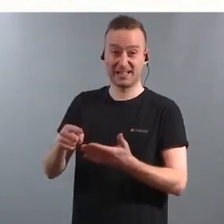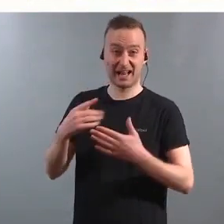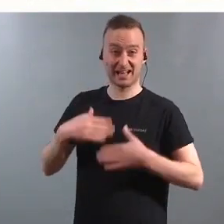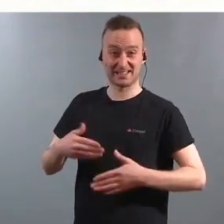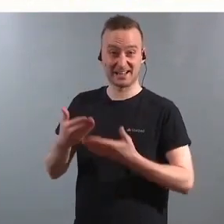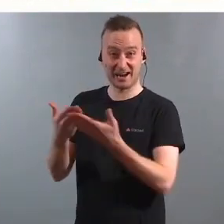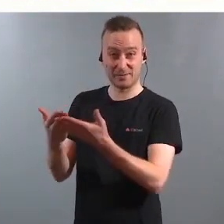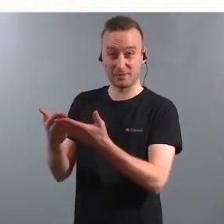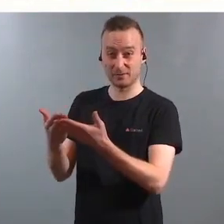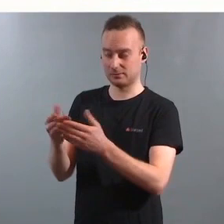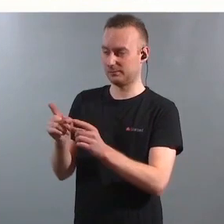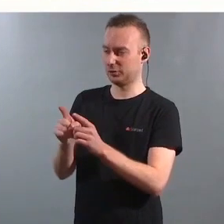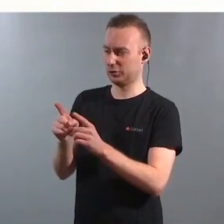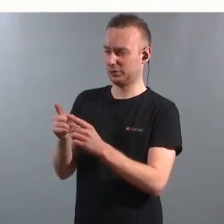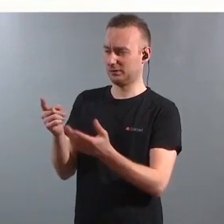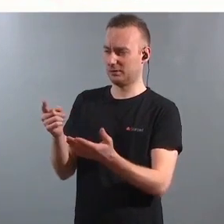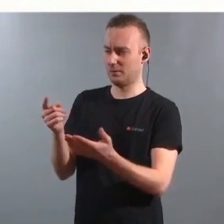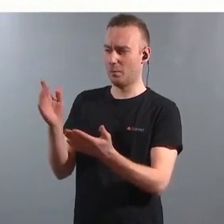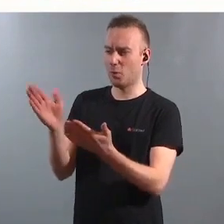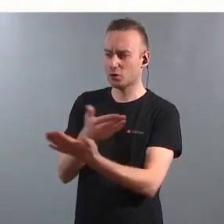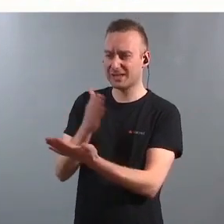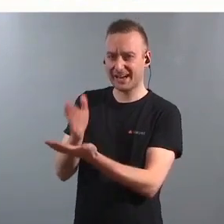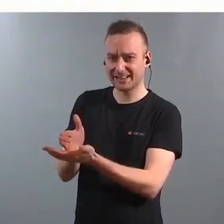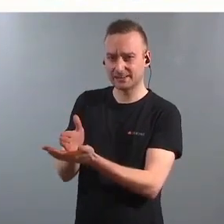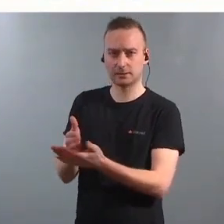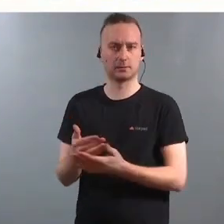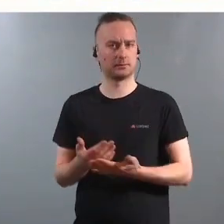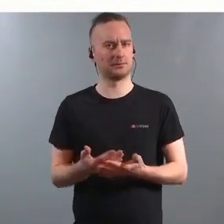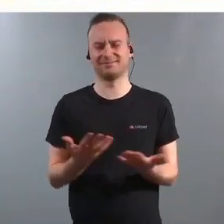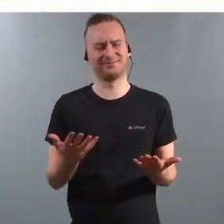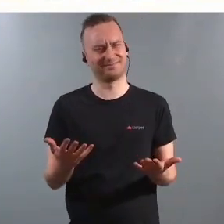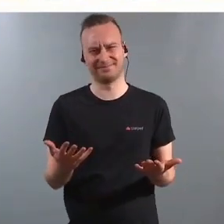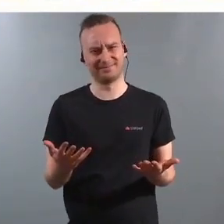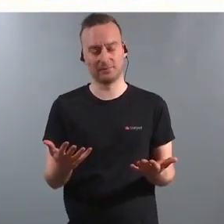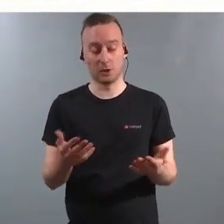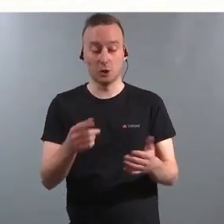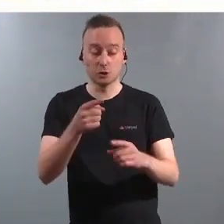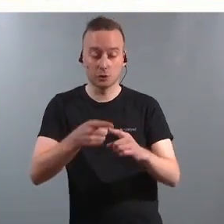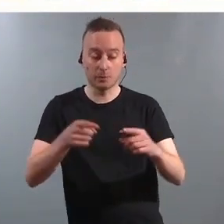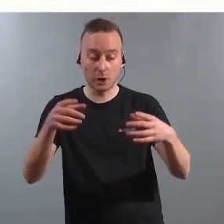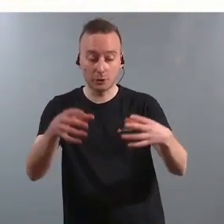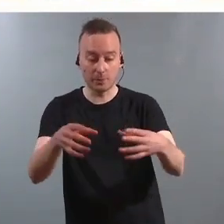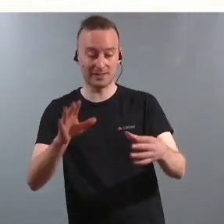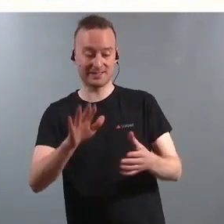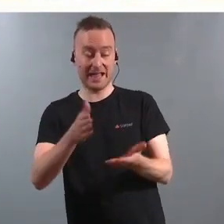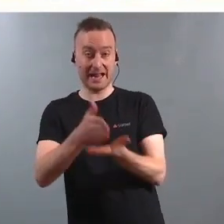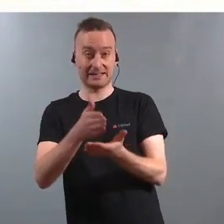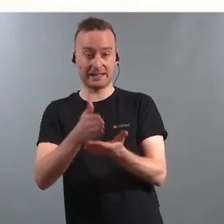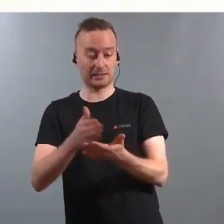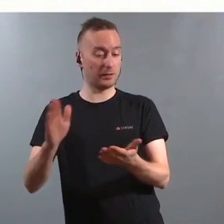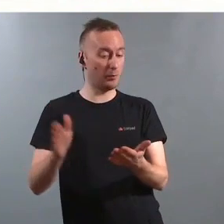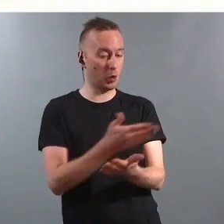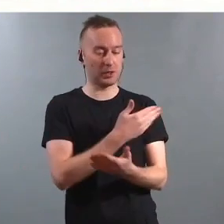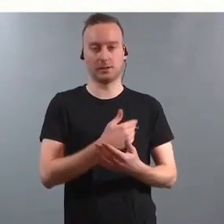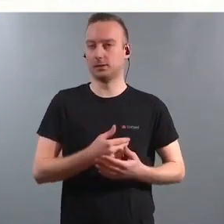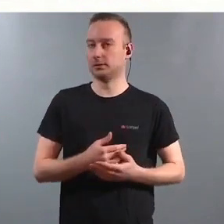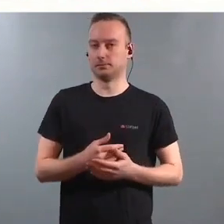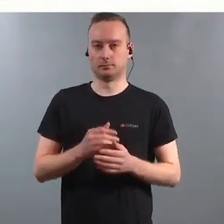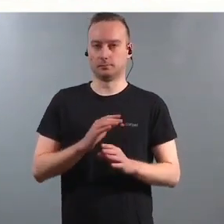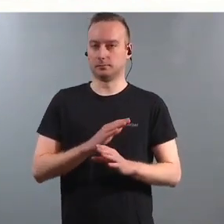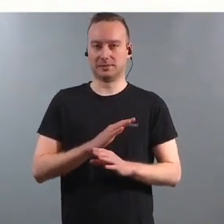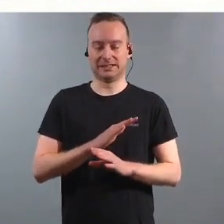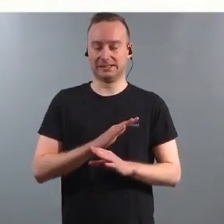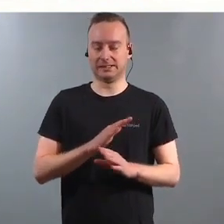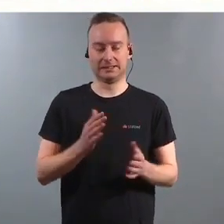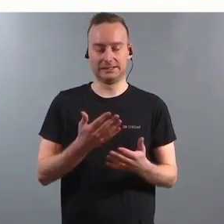Hvis hans svar er nei. Så det å ta vekk en rettighet for en sårbar gruppe, det tenker jeg ikke er noe god vei å gå. Så det er jeg